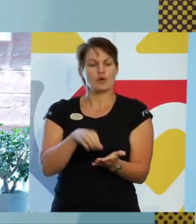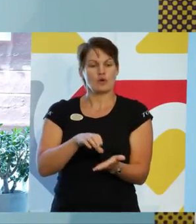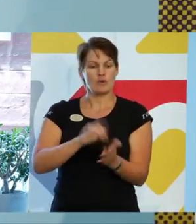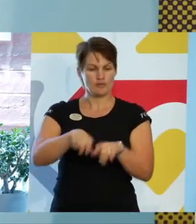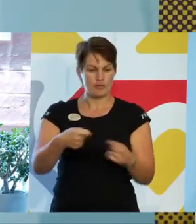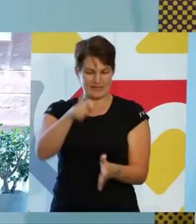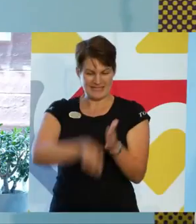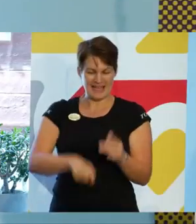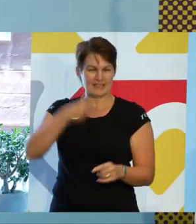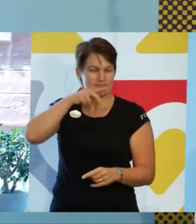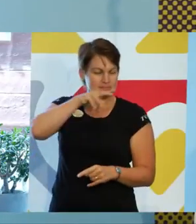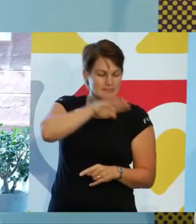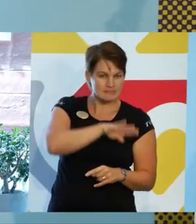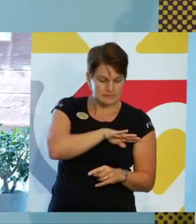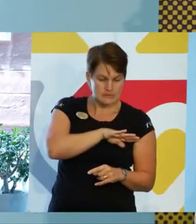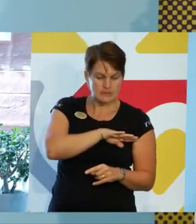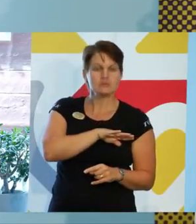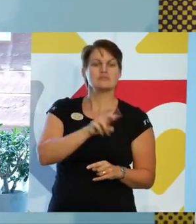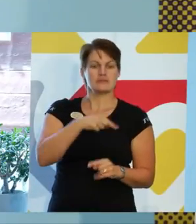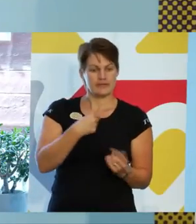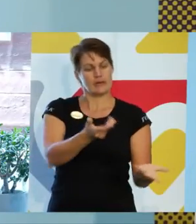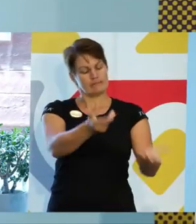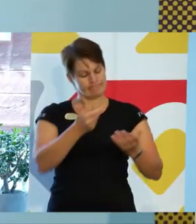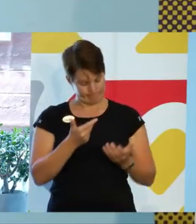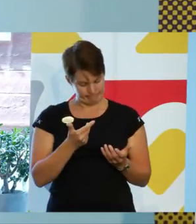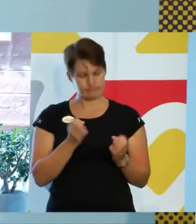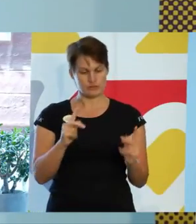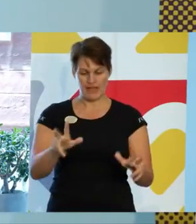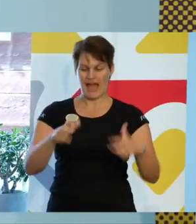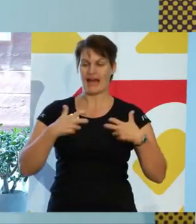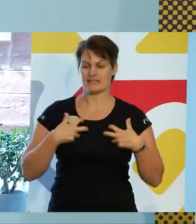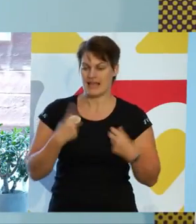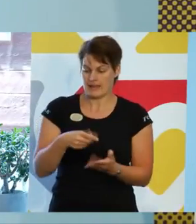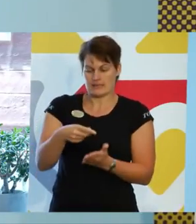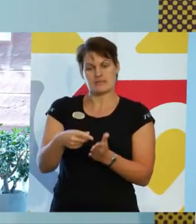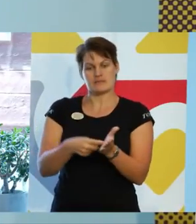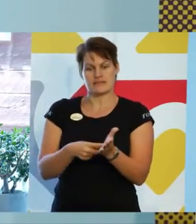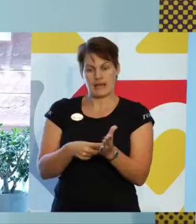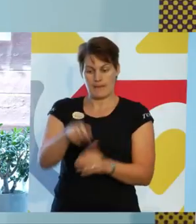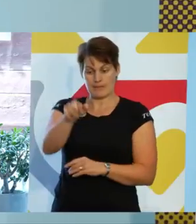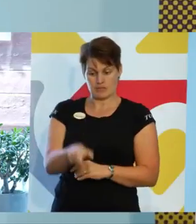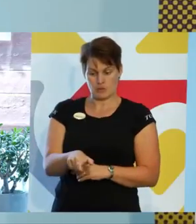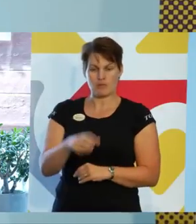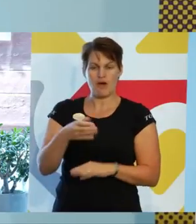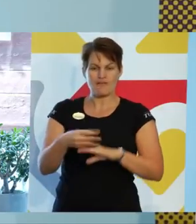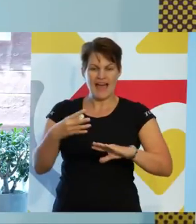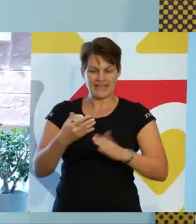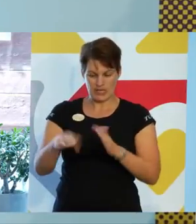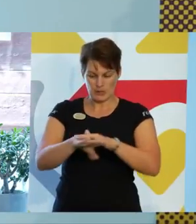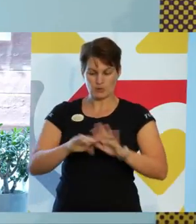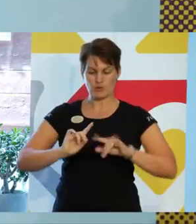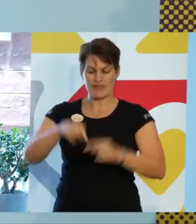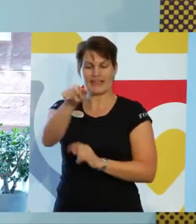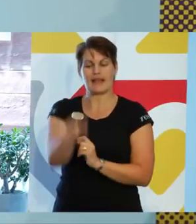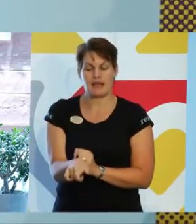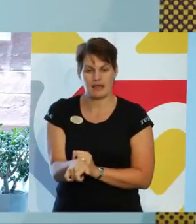ett par år tillbaka nu tagit den bollen och anställt en särskild värdegrundsutvecklare som